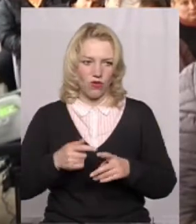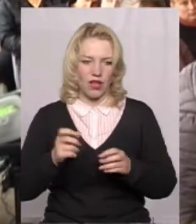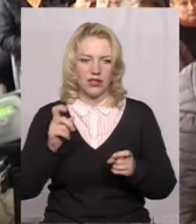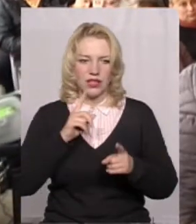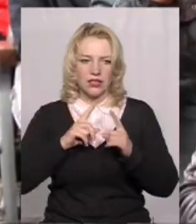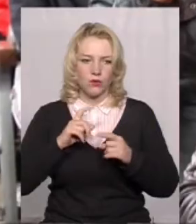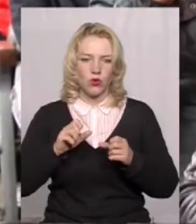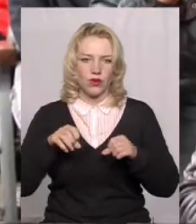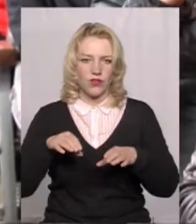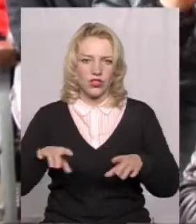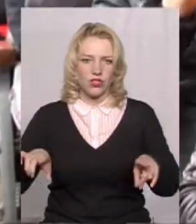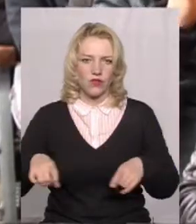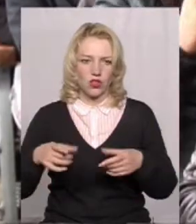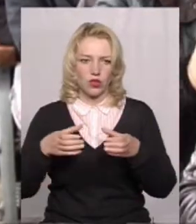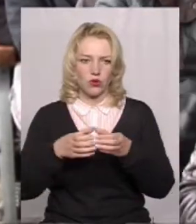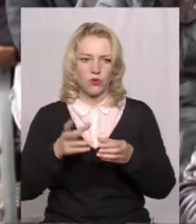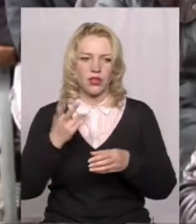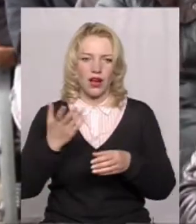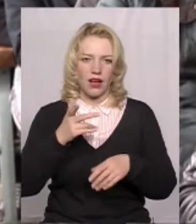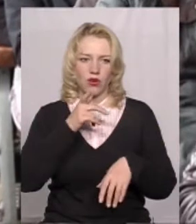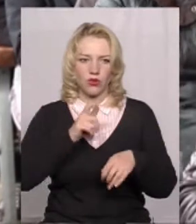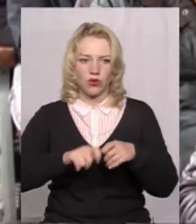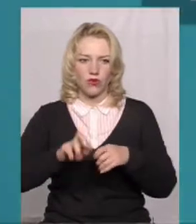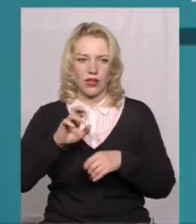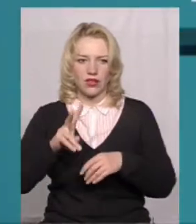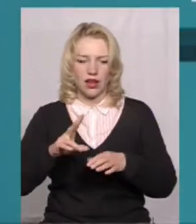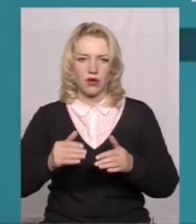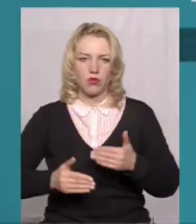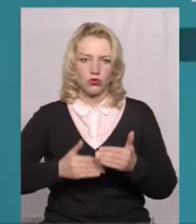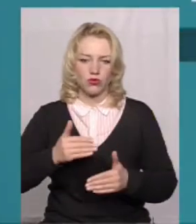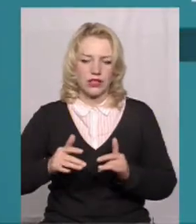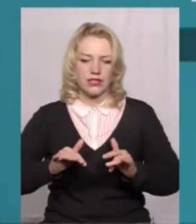групу, яка б контролювала, як просувається справа в різних інстанціях.